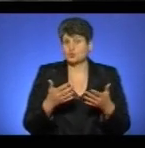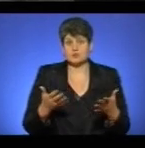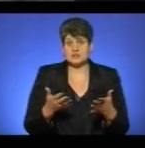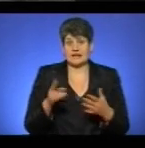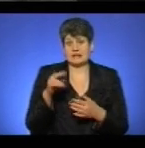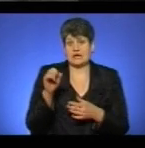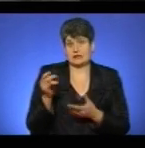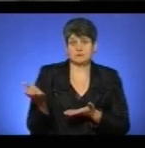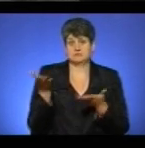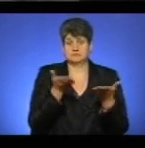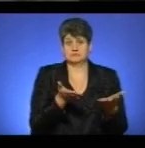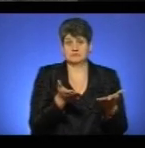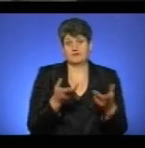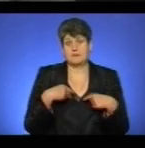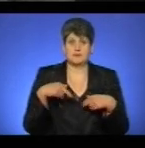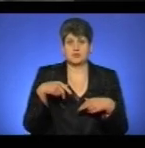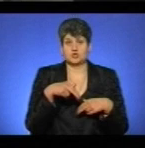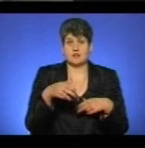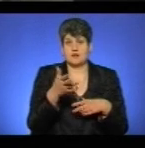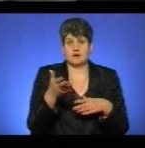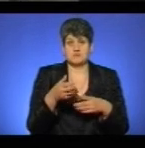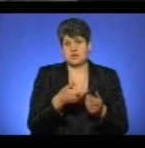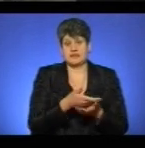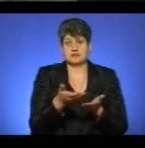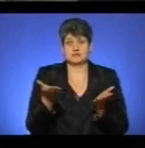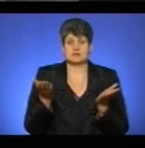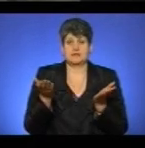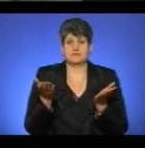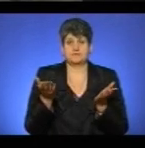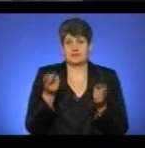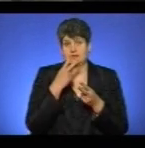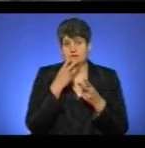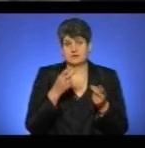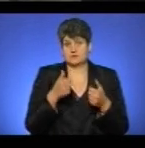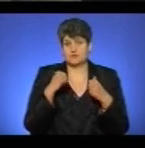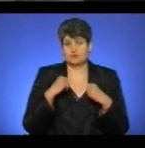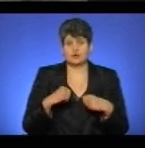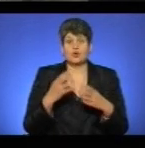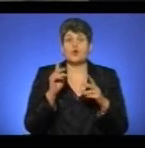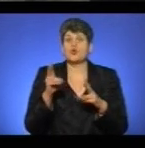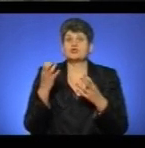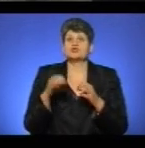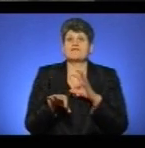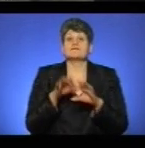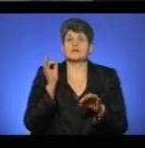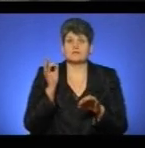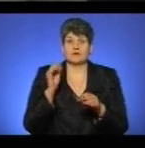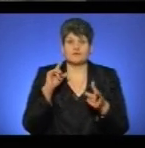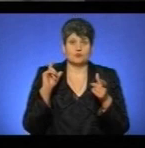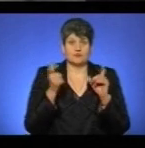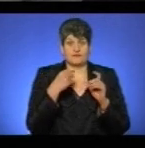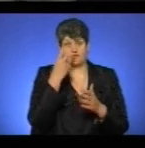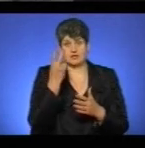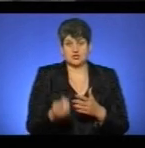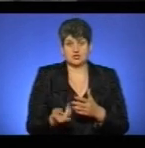Даринку закликали. Вона собі пішла, просто вийшла на сцену. Ми там дивилися спокійно, ну, кого ще виберуть. Просто так всі обертаємось, вона